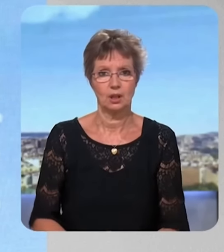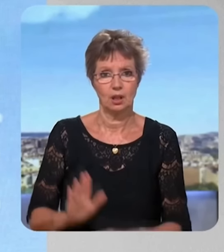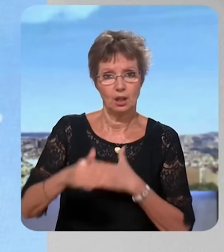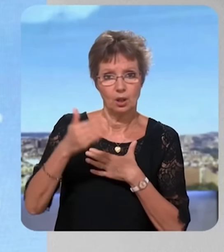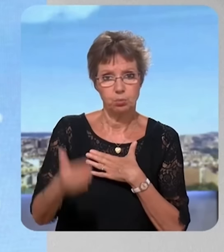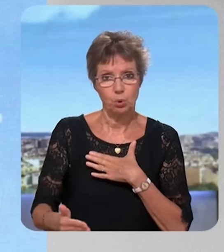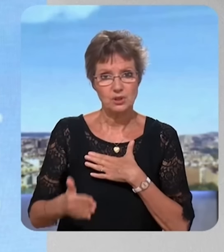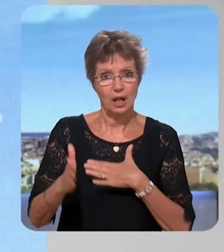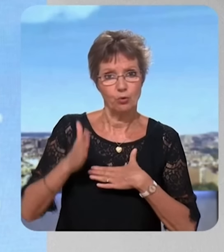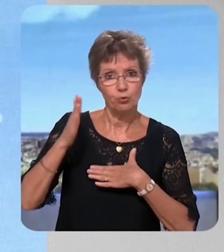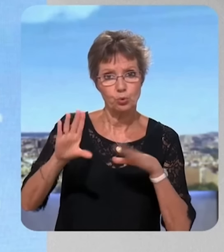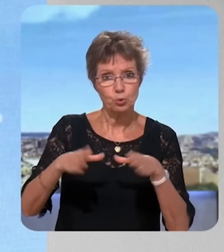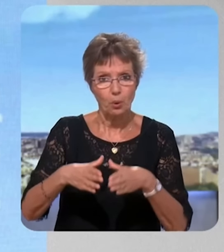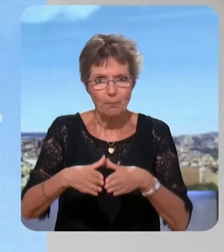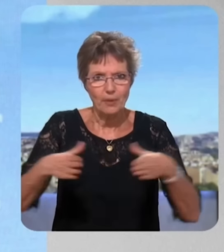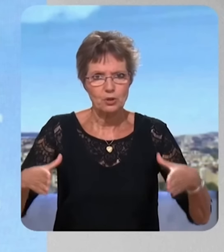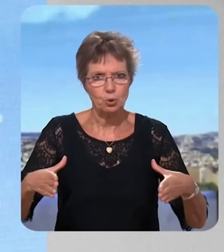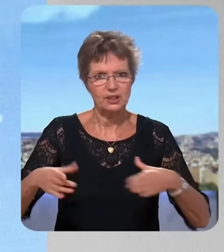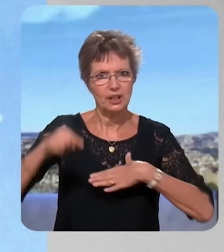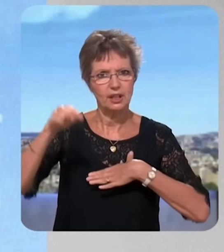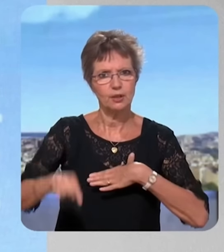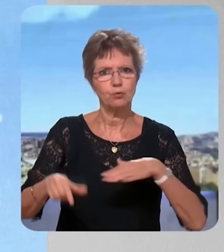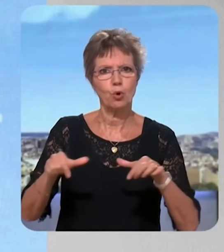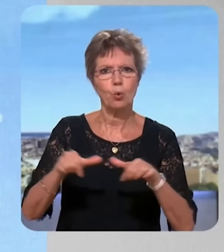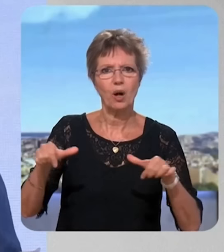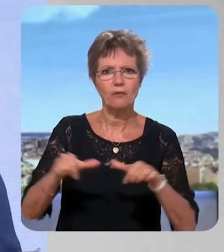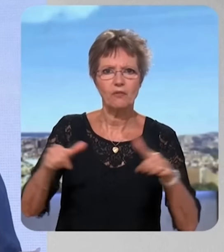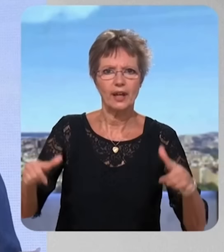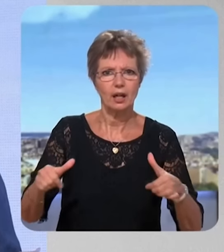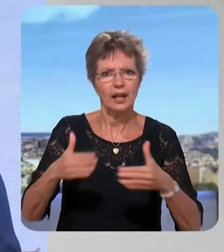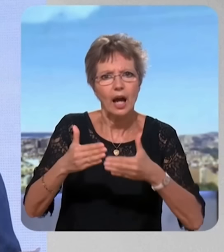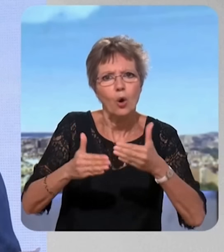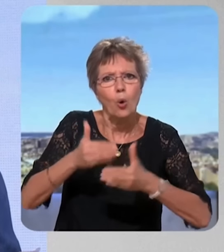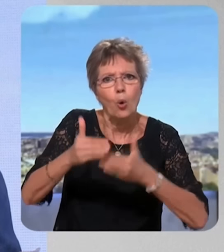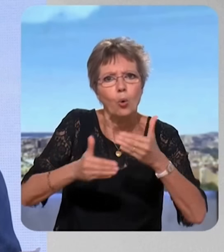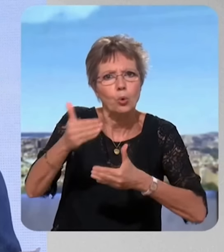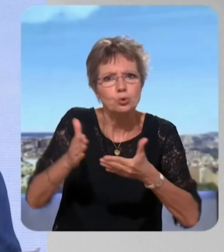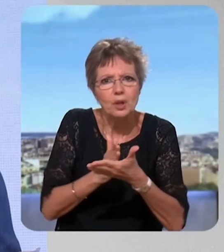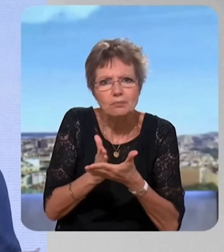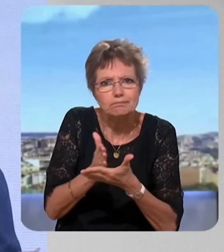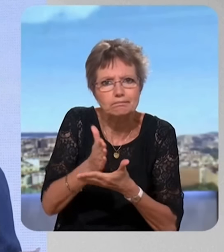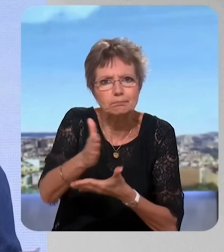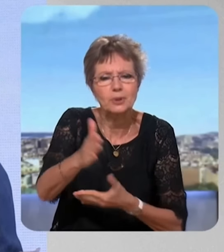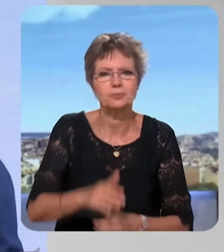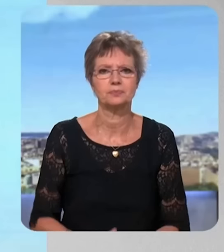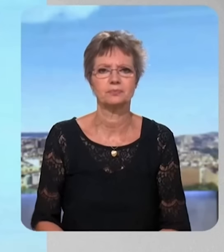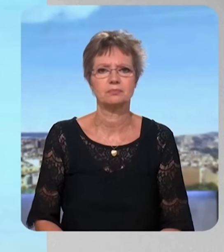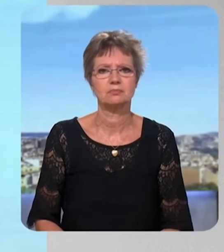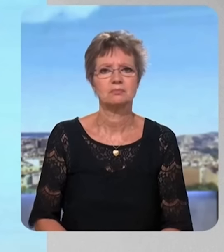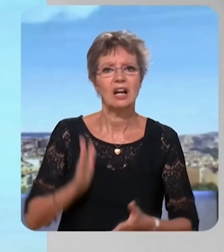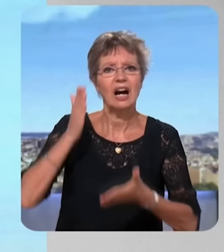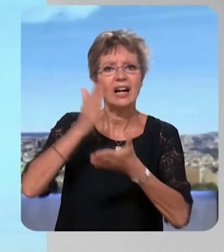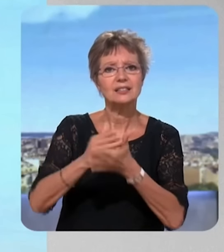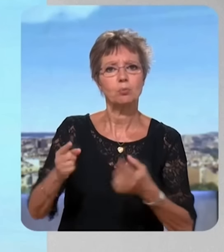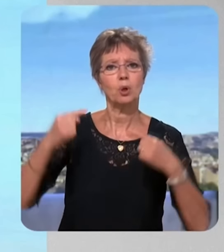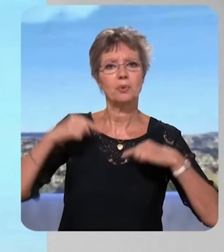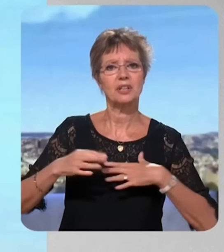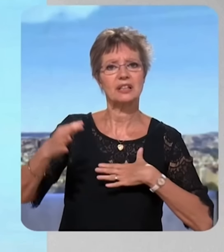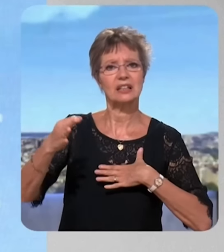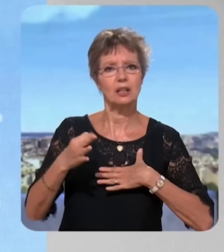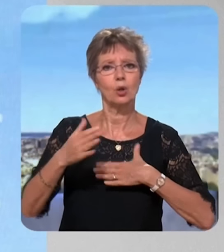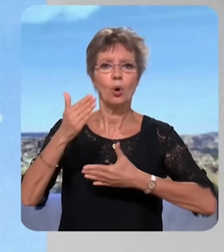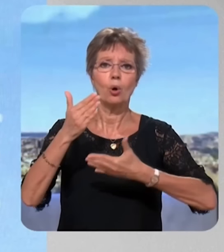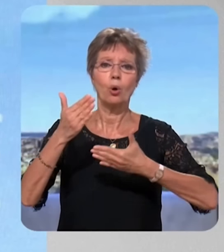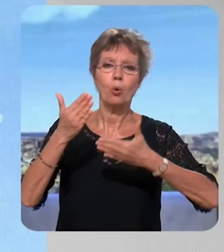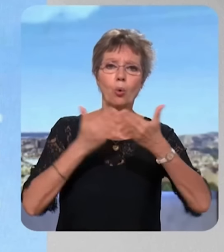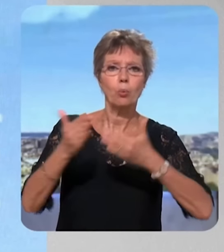le cadre de la future majorité, construire le chemin finalement pour répondre à tous ces objectifs. Vous avez entendu ce qu'a dit Gabriel Attal, le Premier ministre, il a comparé votre programme à